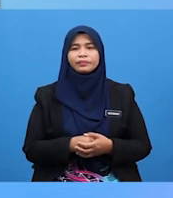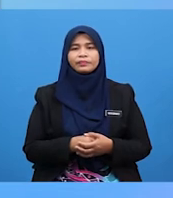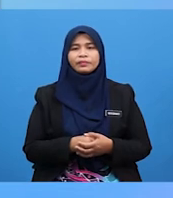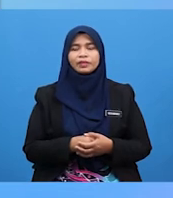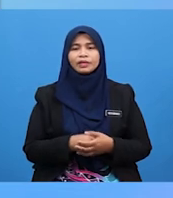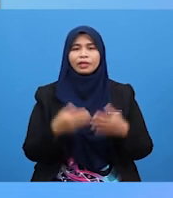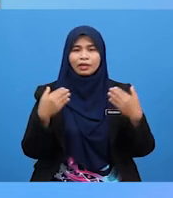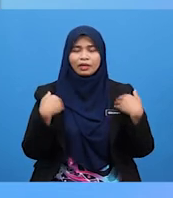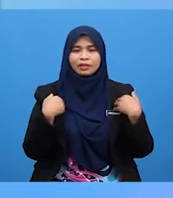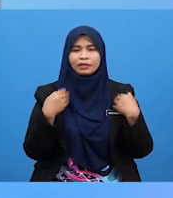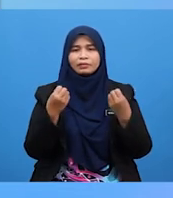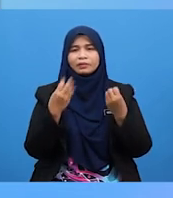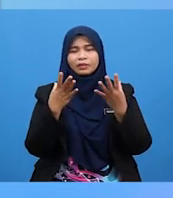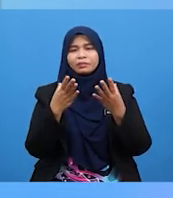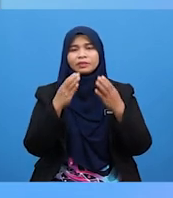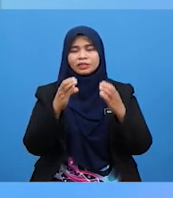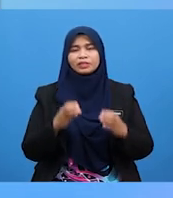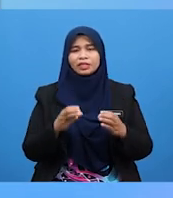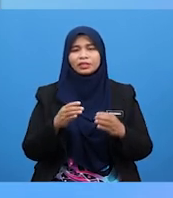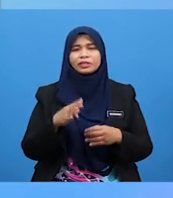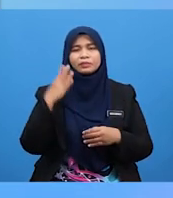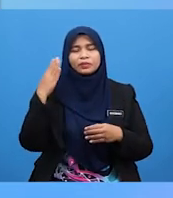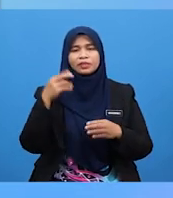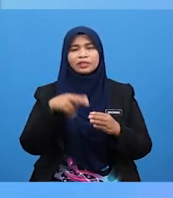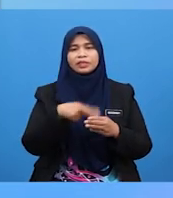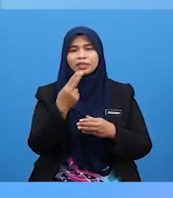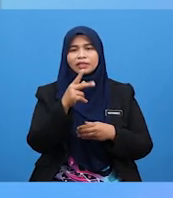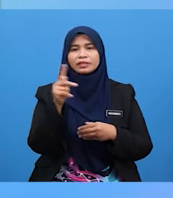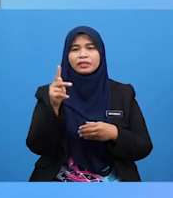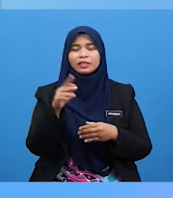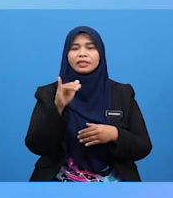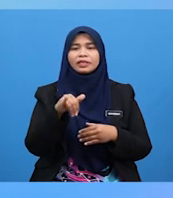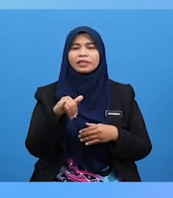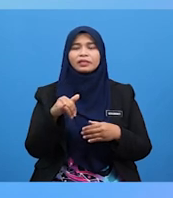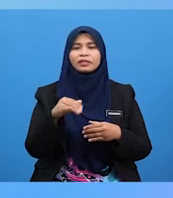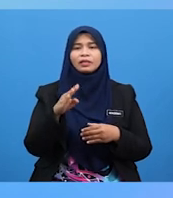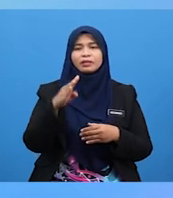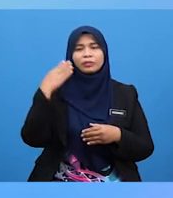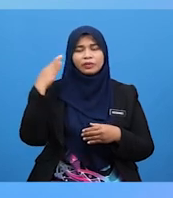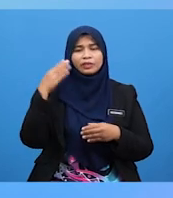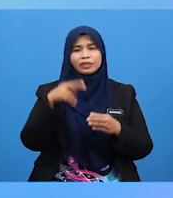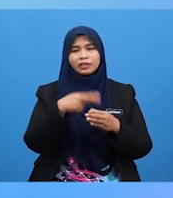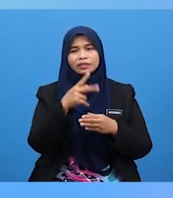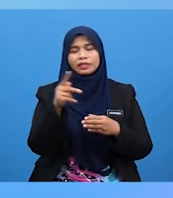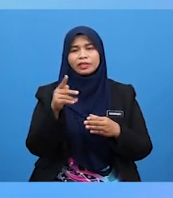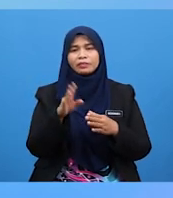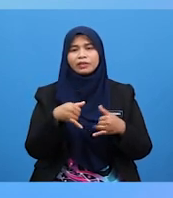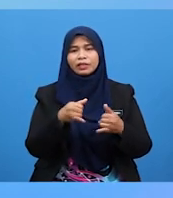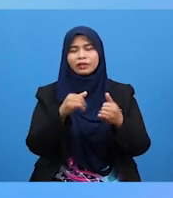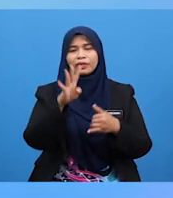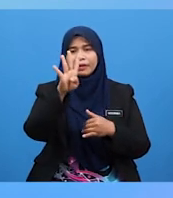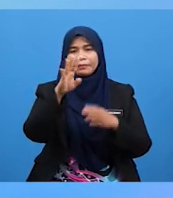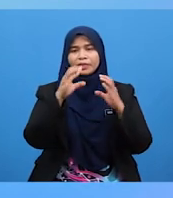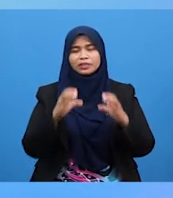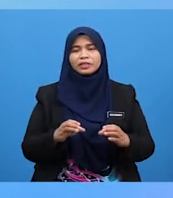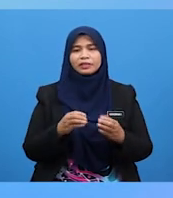Terdapat Berapa Cara Bunyi Dihasilkan Ya Bunyi Dihasilkan Melalui